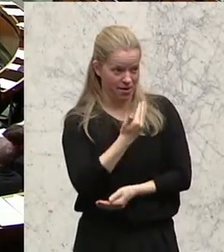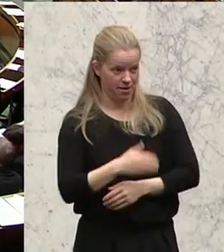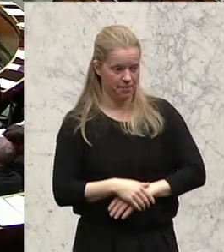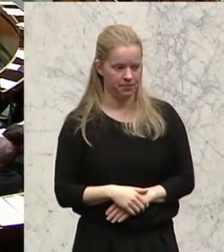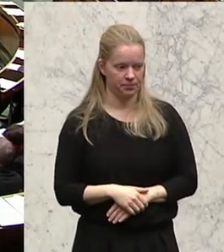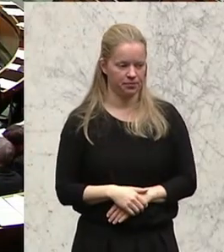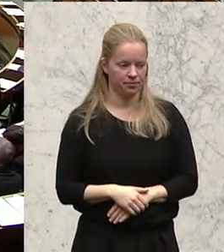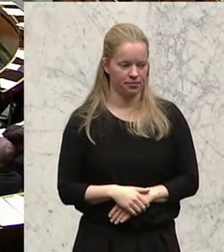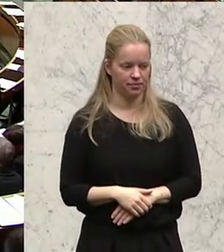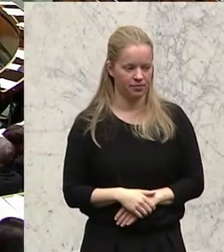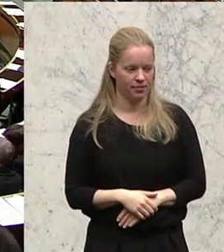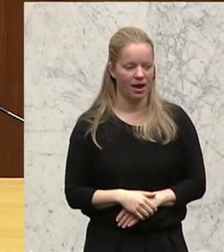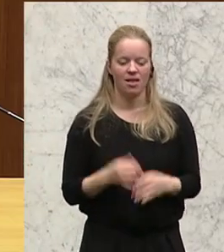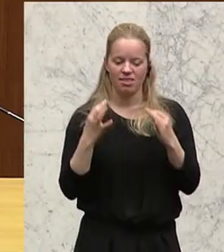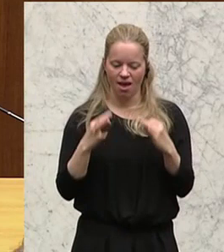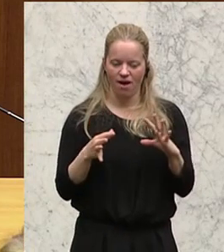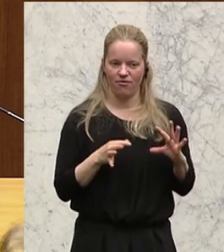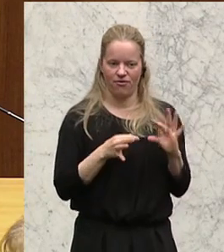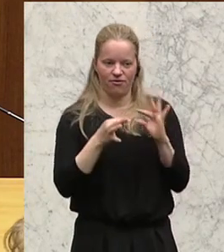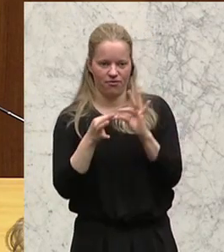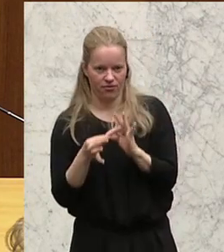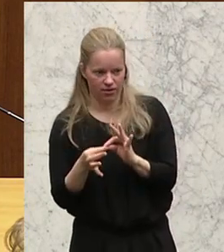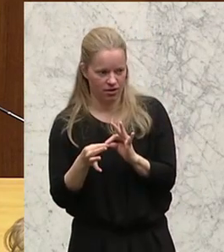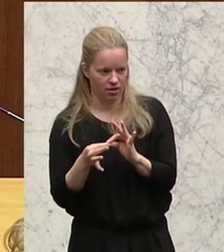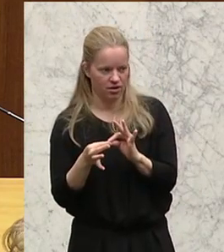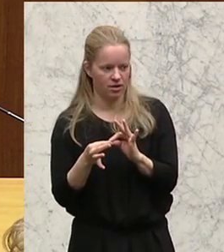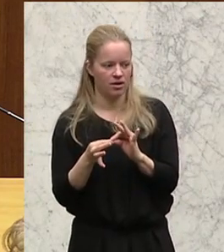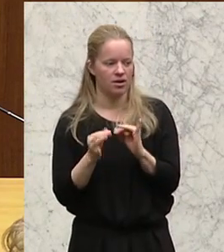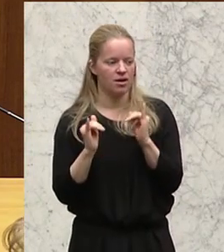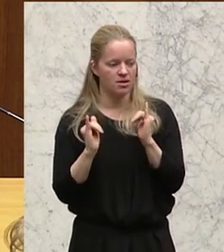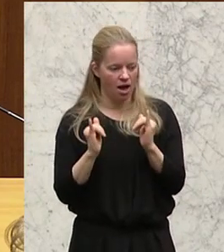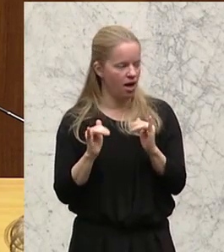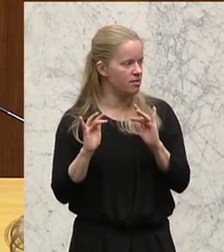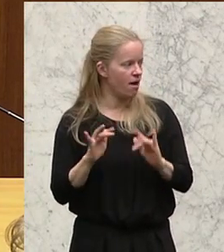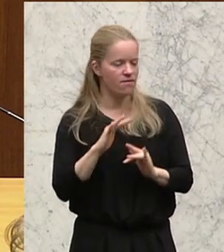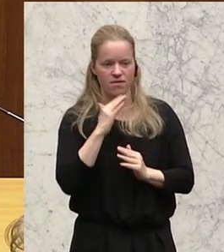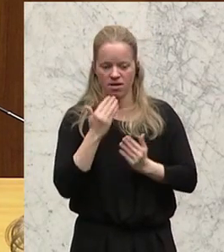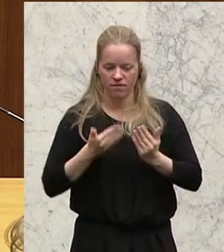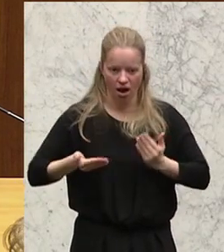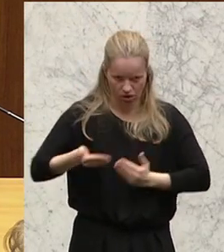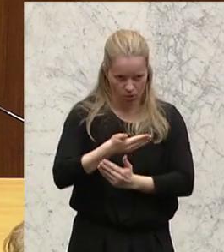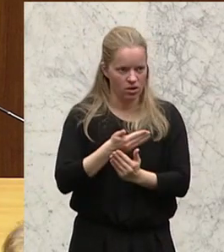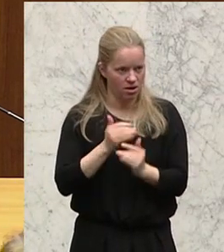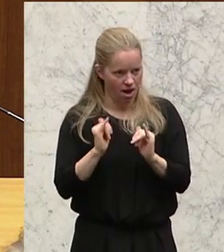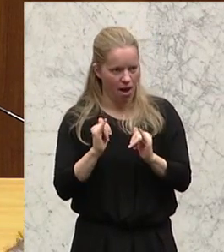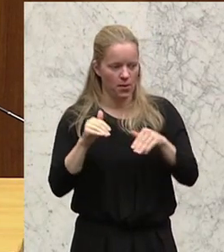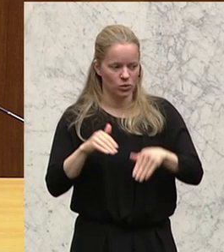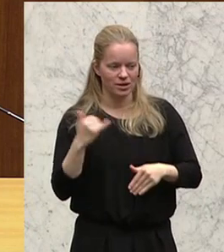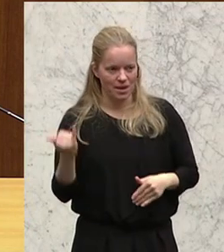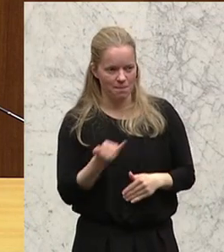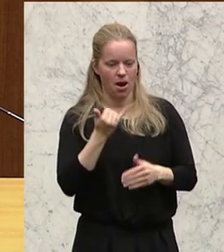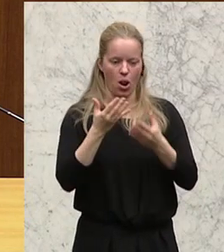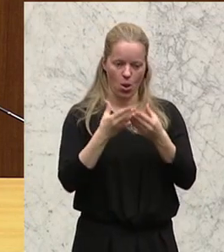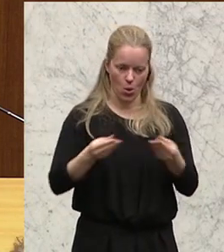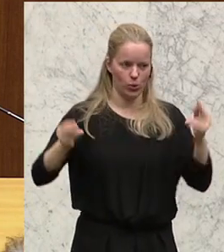fortsetzen. Ja, es sind sehr schwierige Verhandlungen, doch es muss immer die